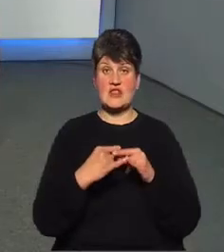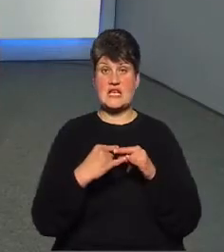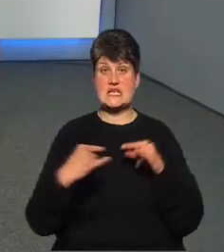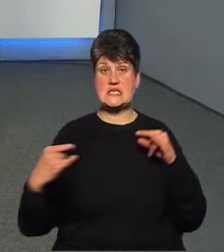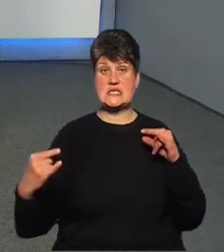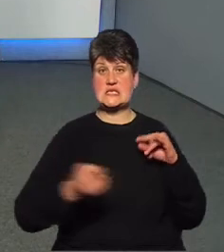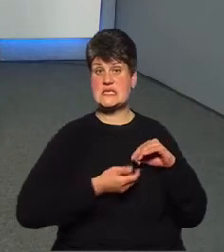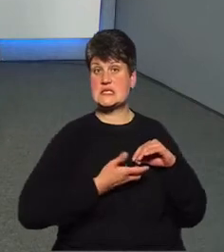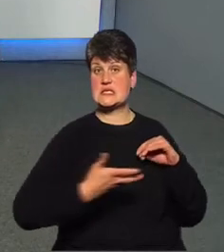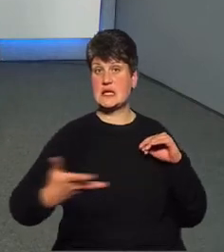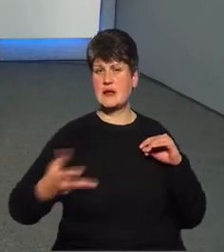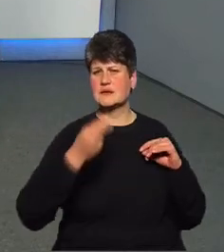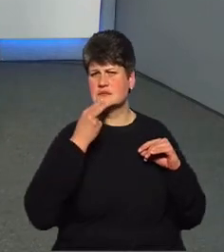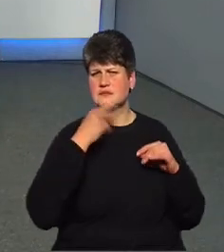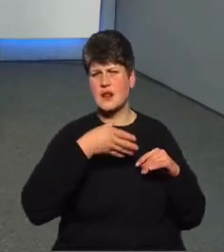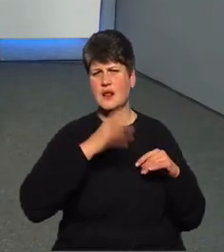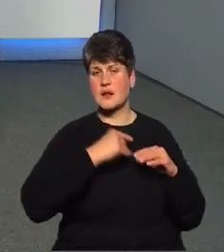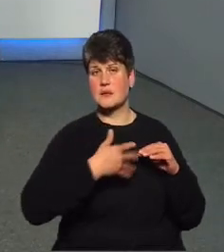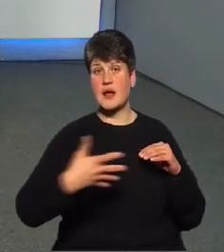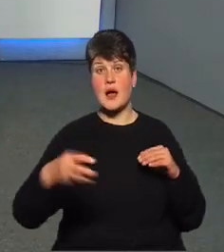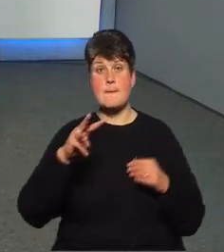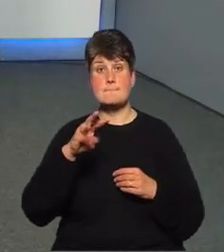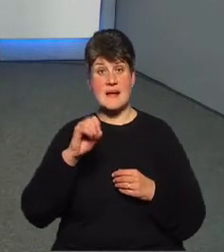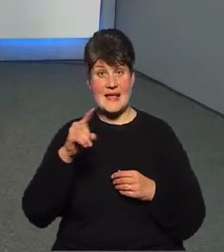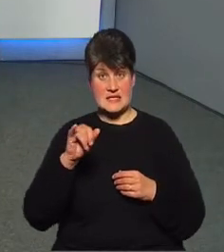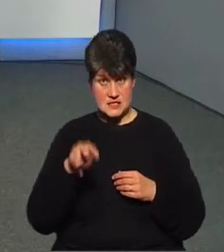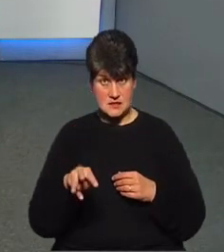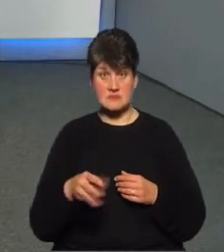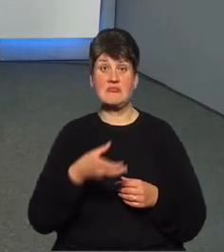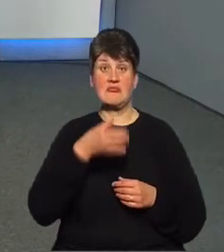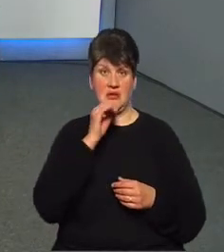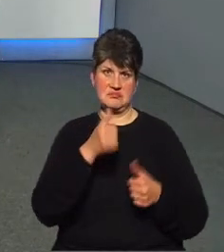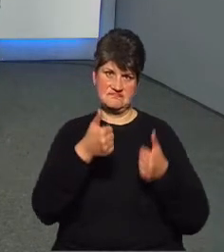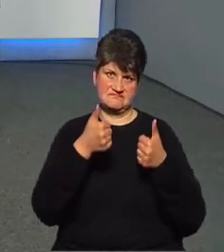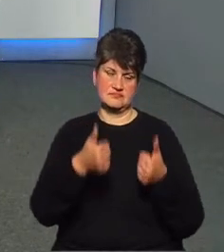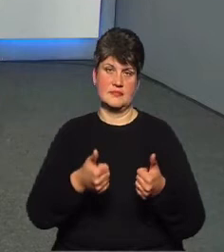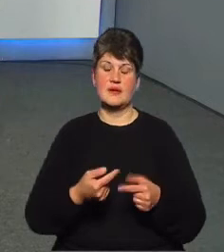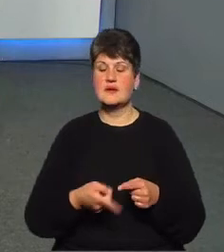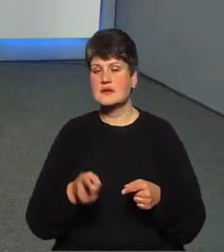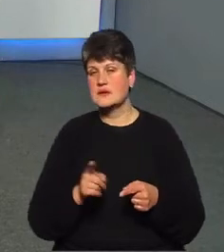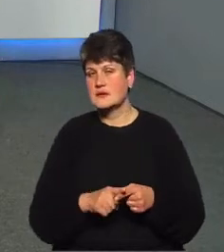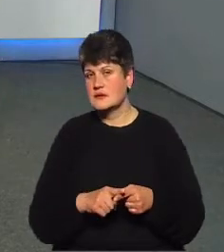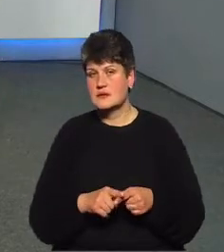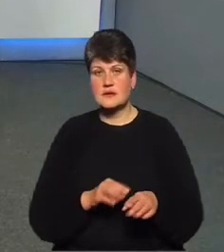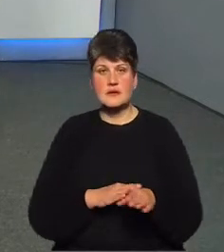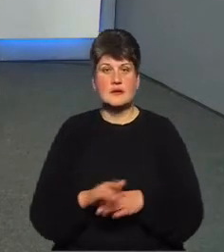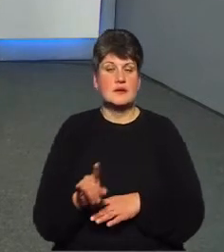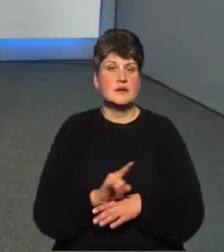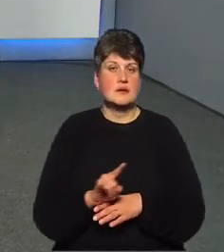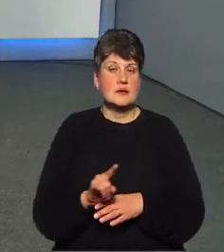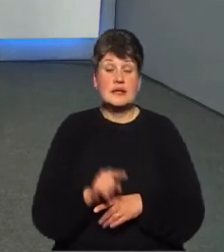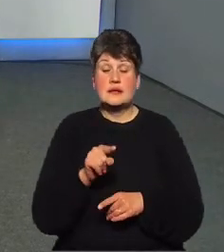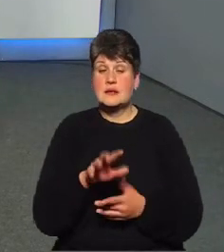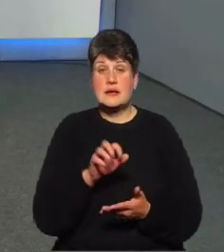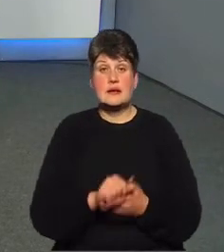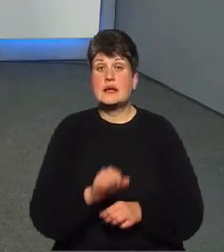але якщо візьмеш мезім після цього, то буде тобі добре. Це абсолютно невігластво, і таким займатися не можна. Треба